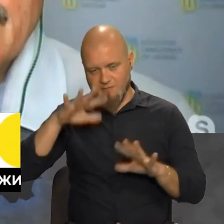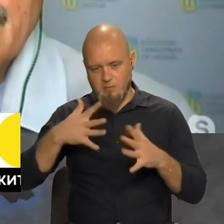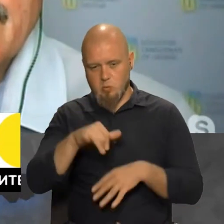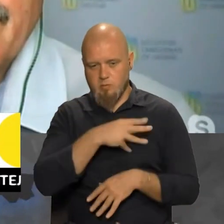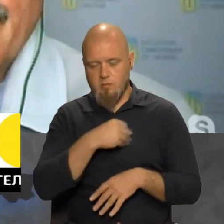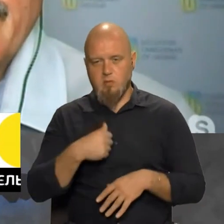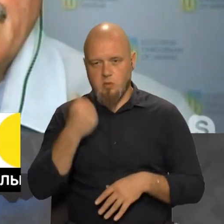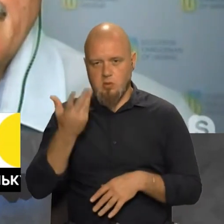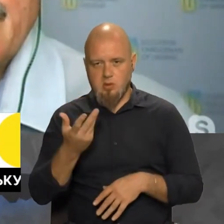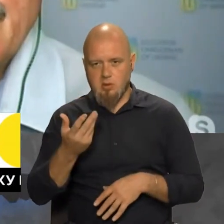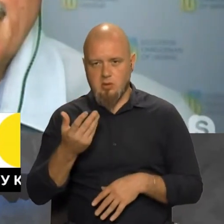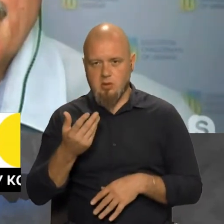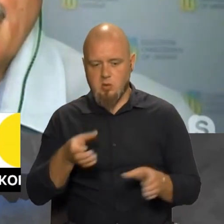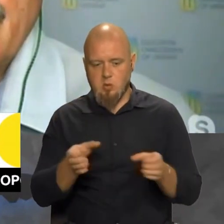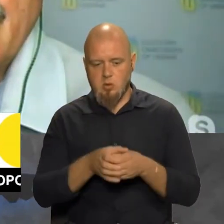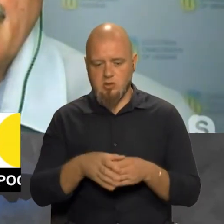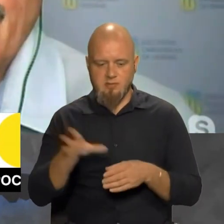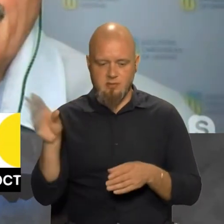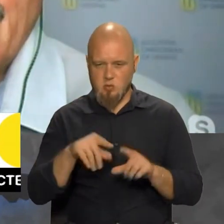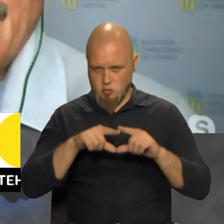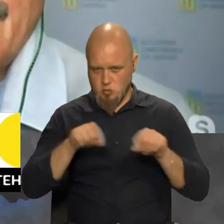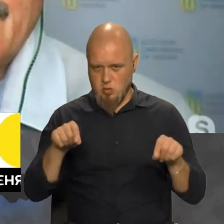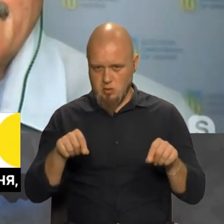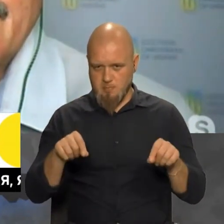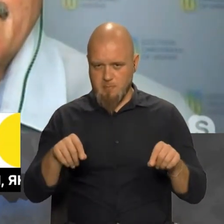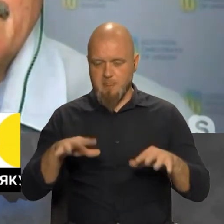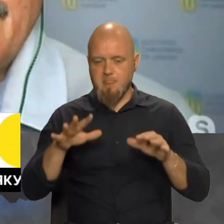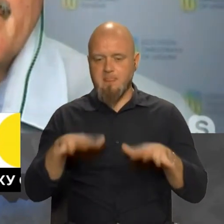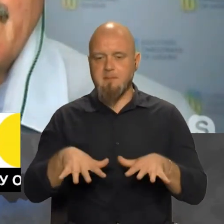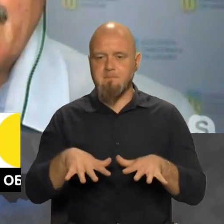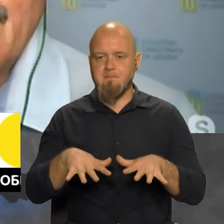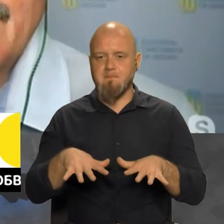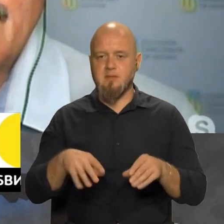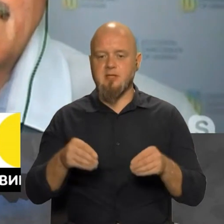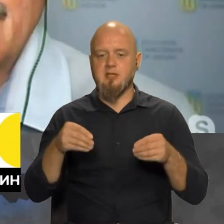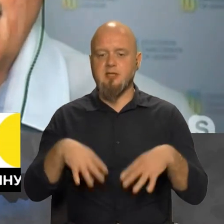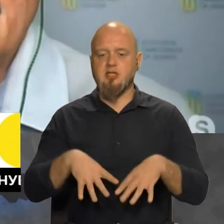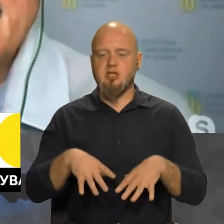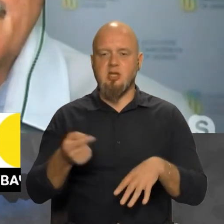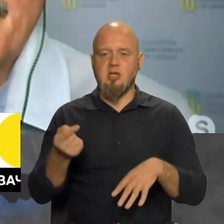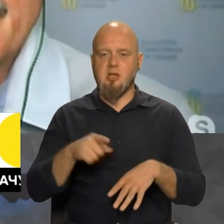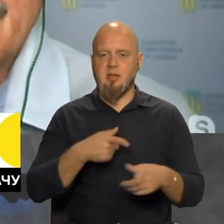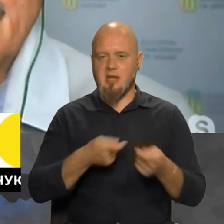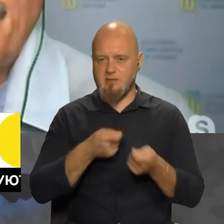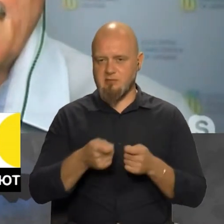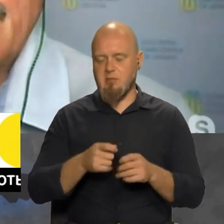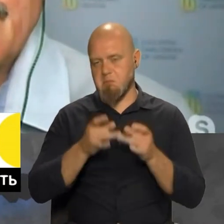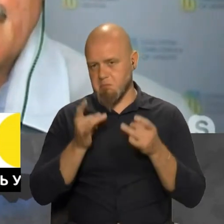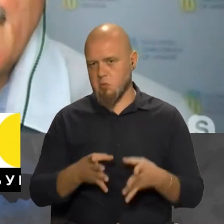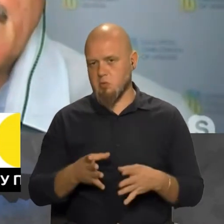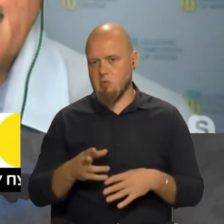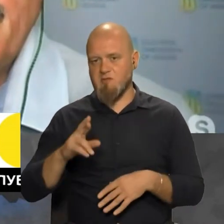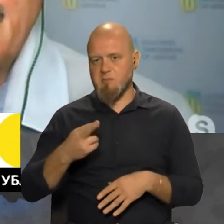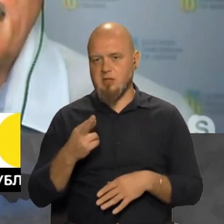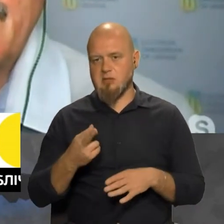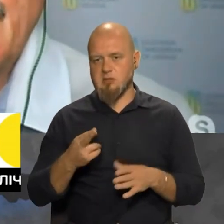колектив цілої школи на рішення керівництва просто в п